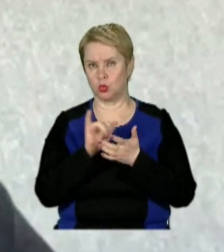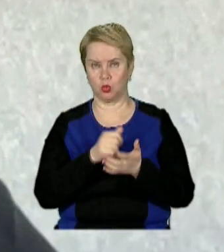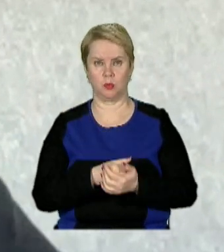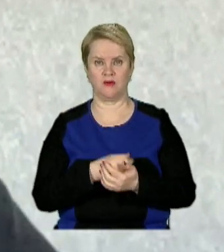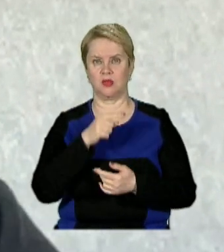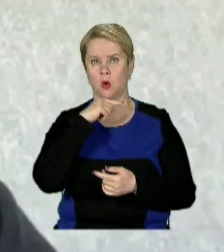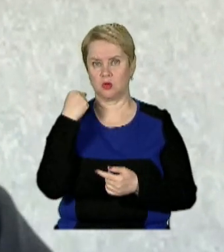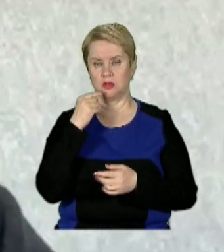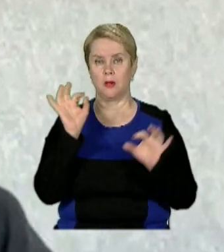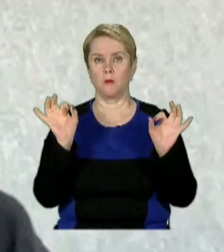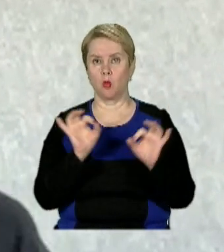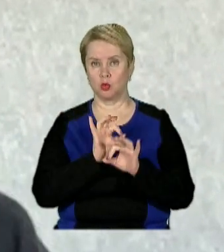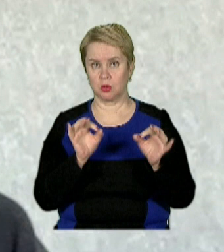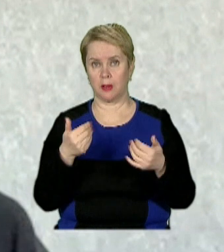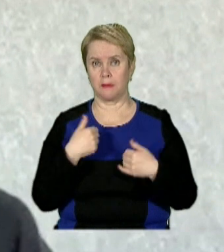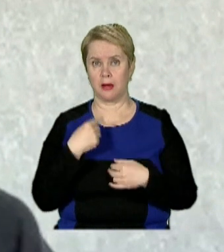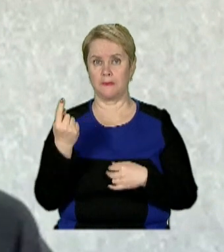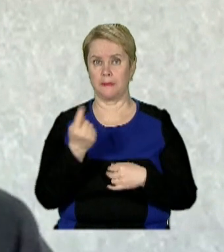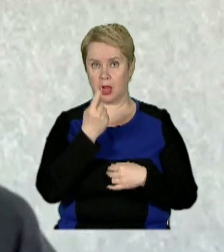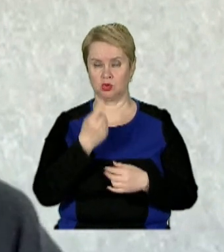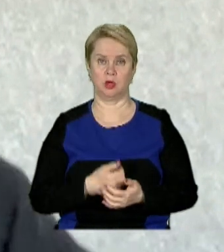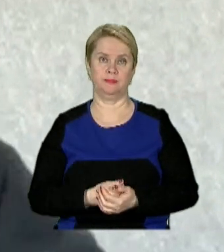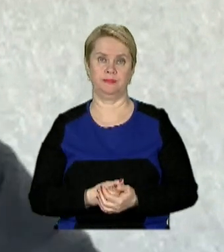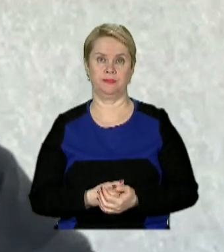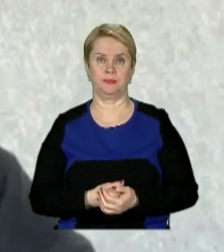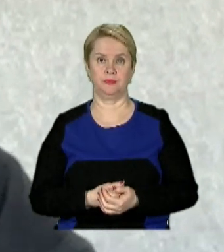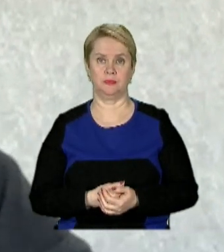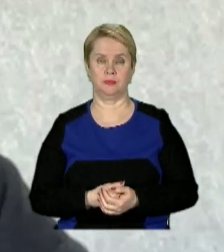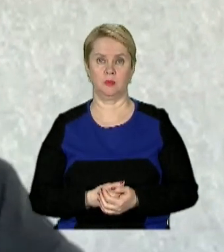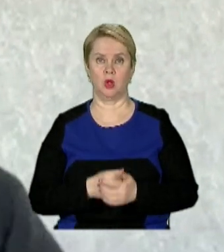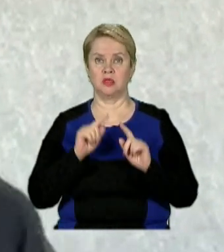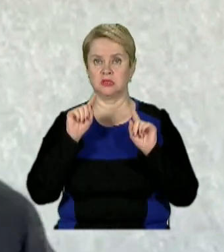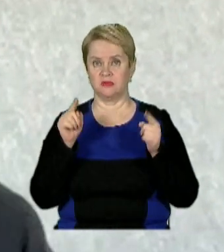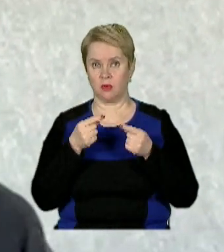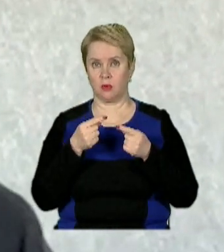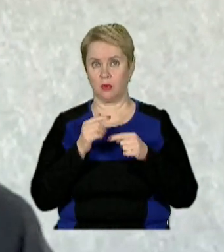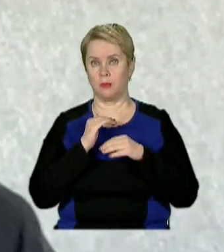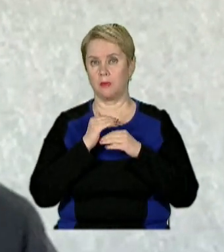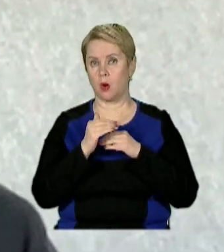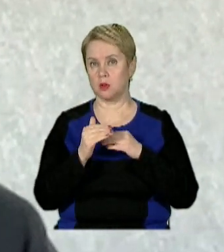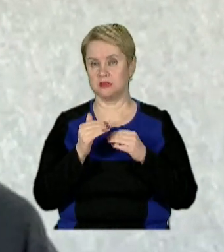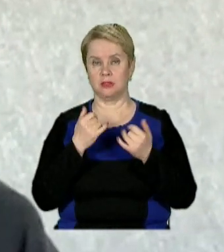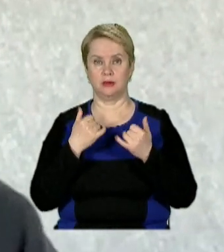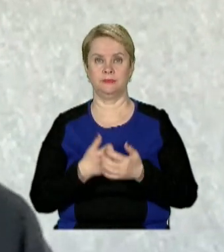від російської музики, ми перше створюємо простір для